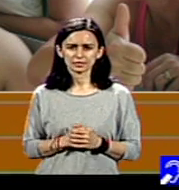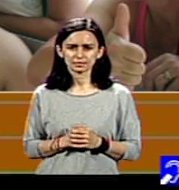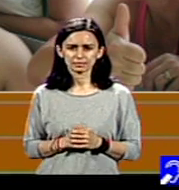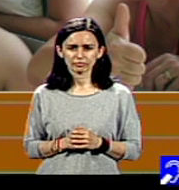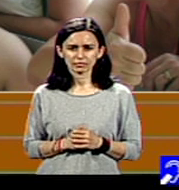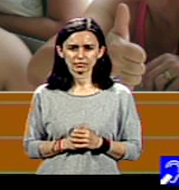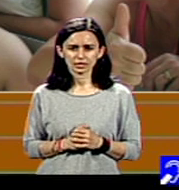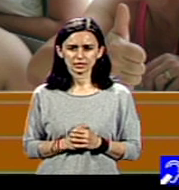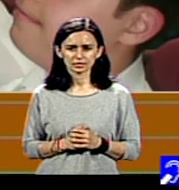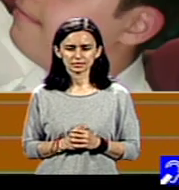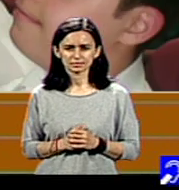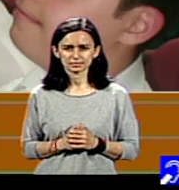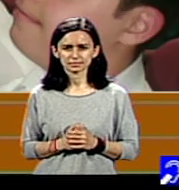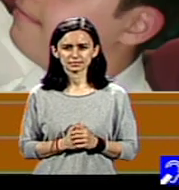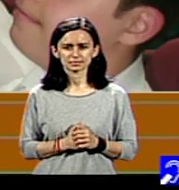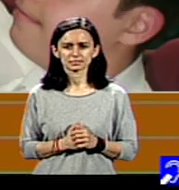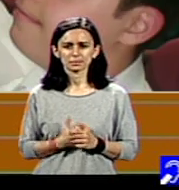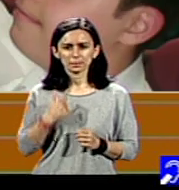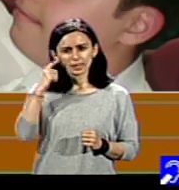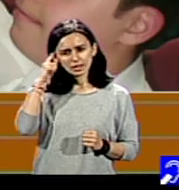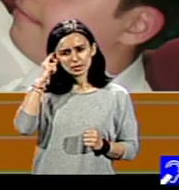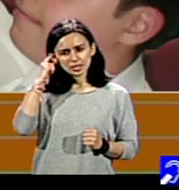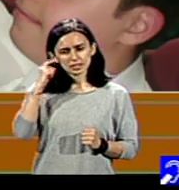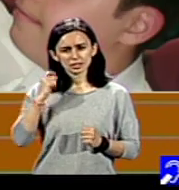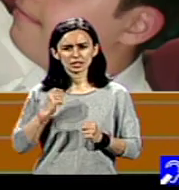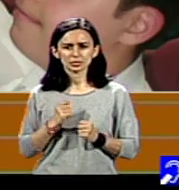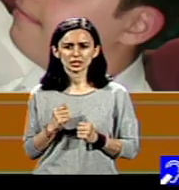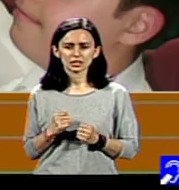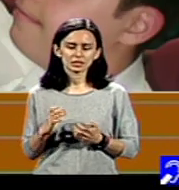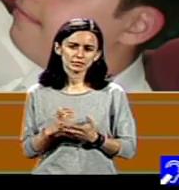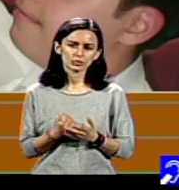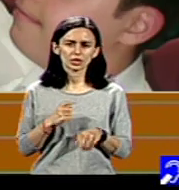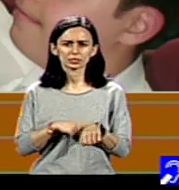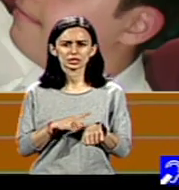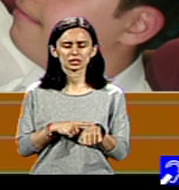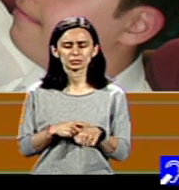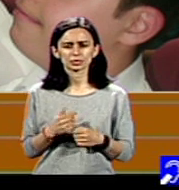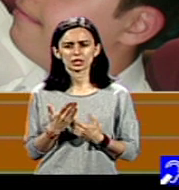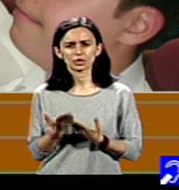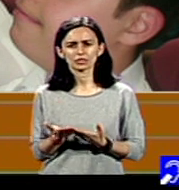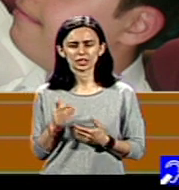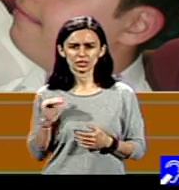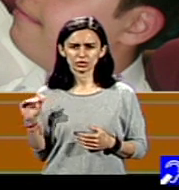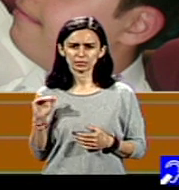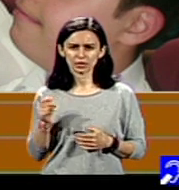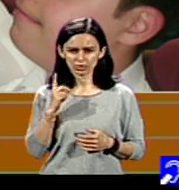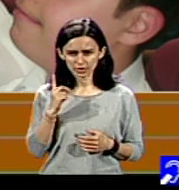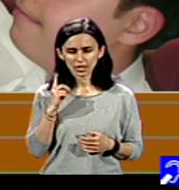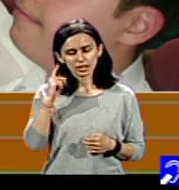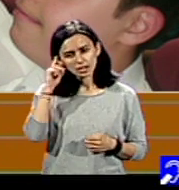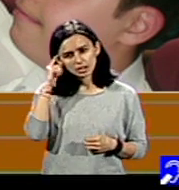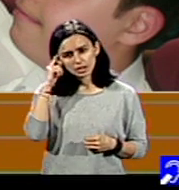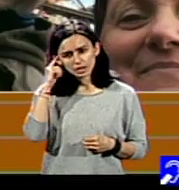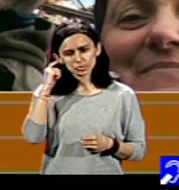poate la un moment dat mă gândeam că va lua din timpul acordat copilului. Dar ne-am dat seama că